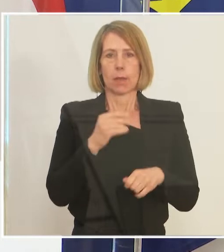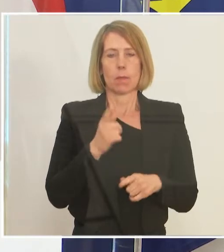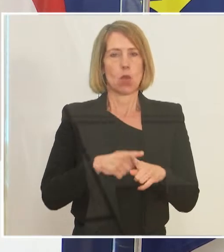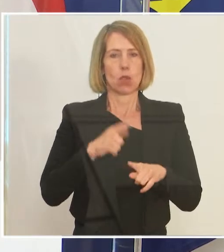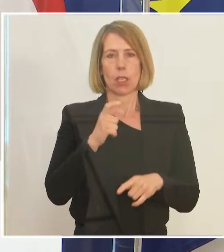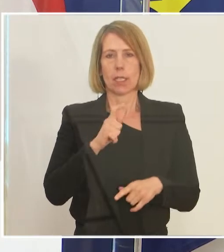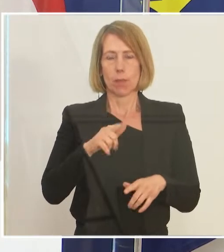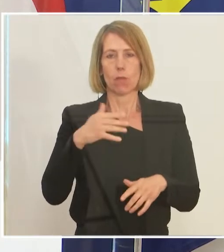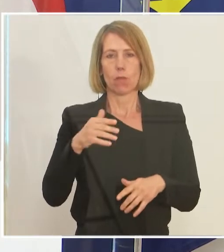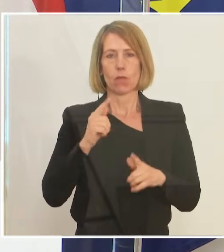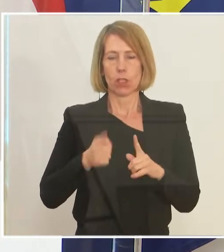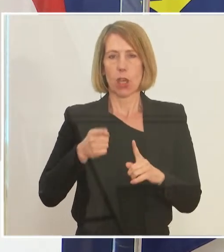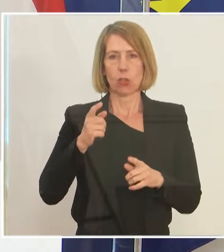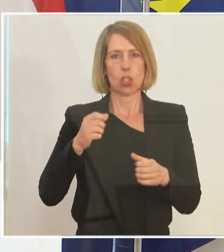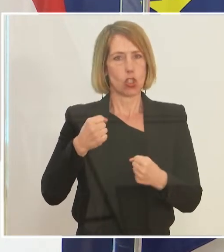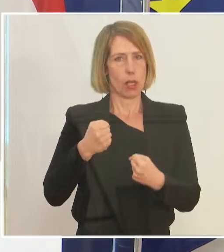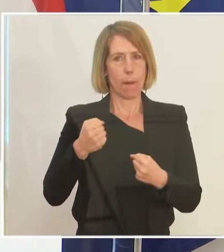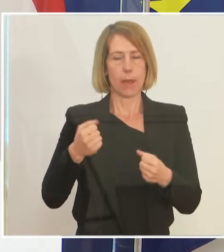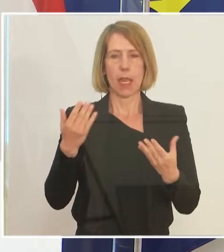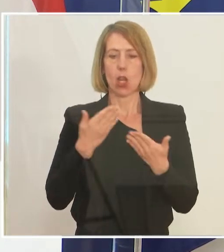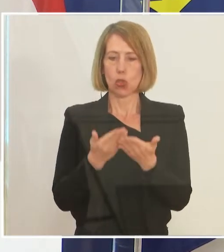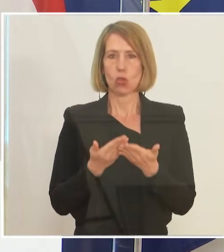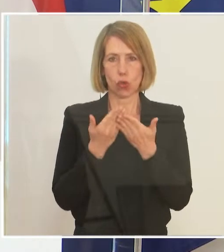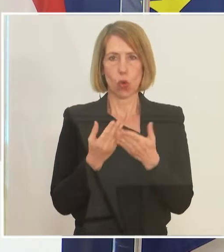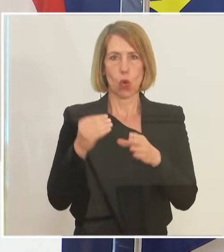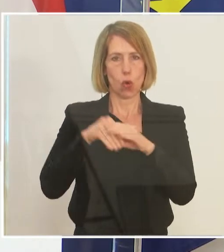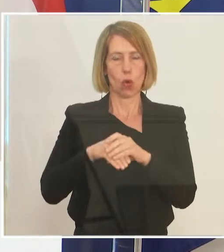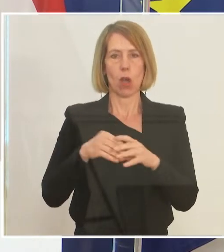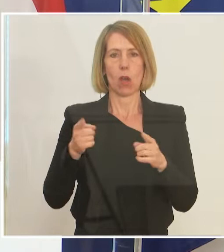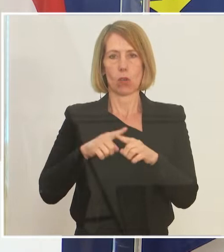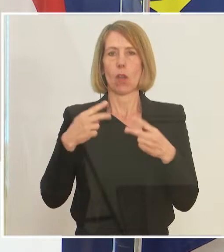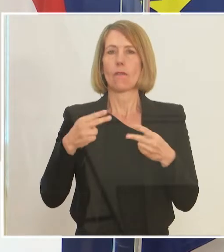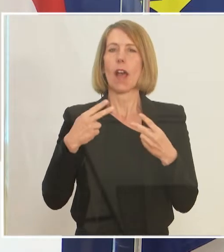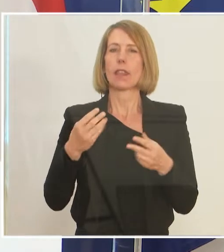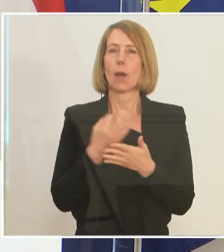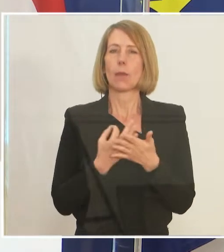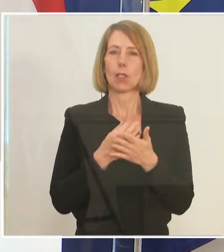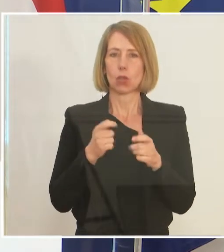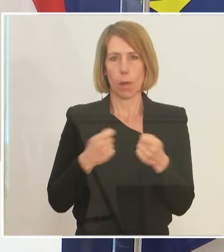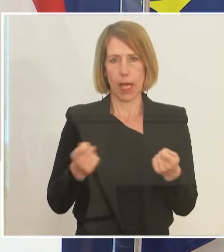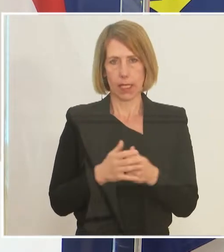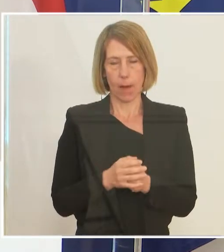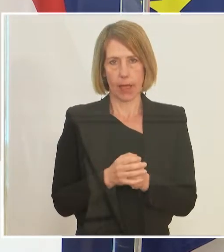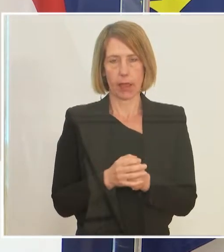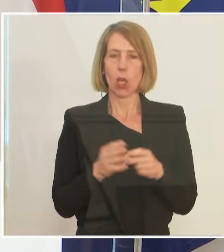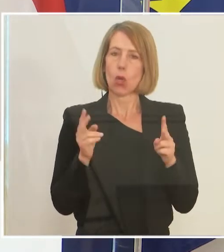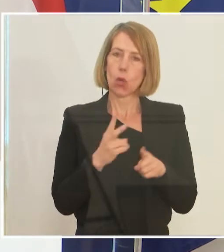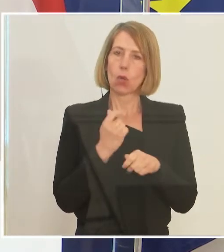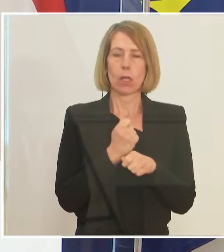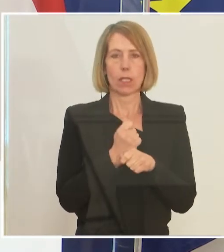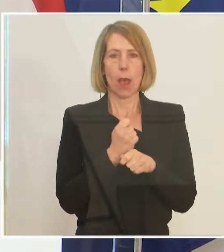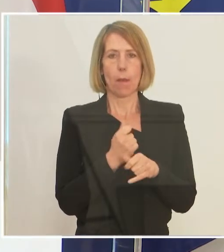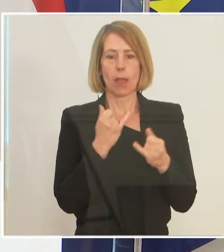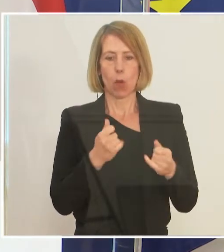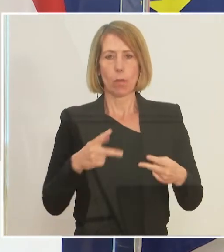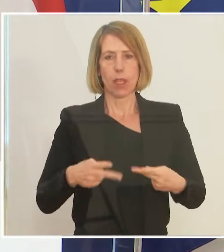stabil im Vergleich zur Vorwoche in Schulungen und Weiterbildungsmaßnahmen. Die Kurzarbeit ist in